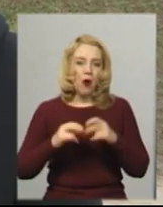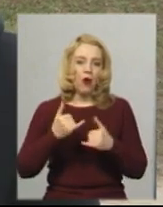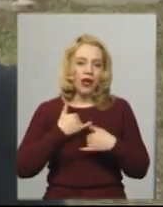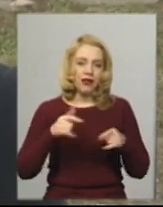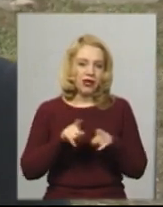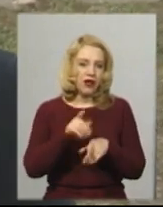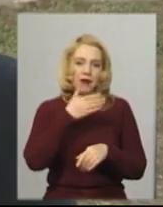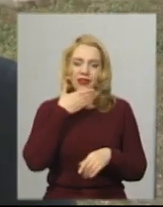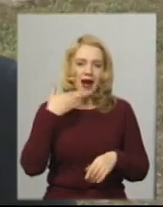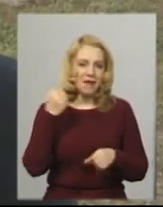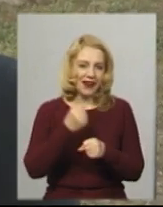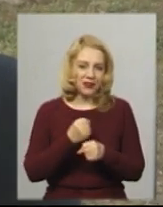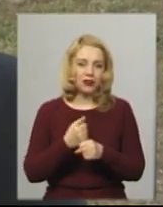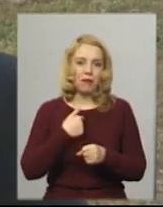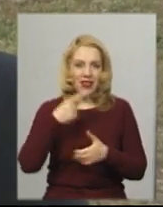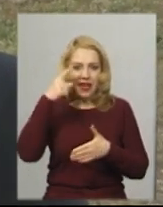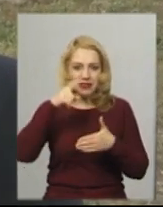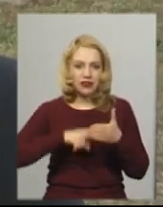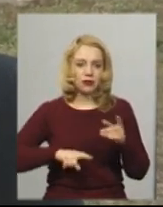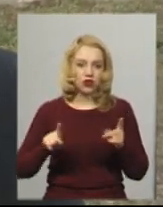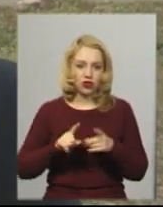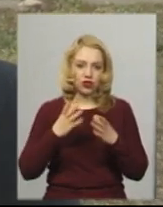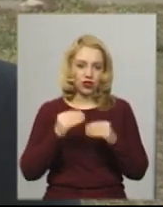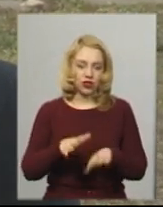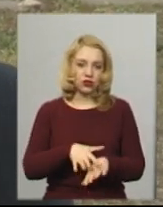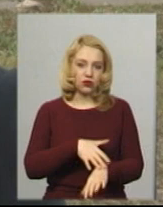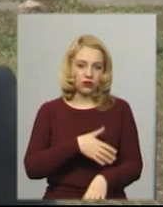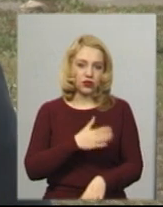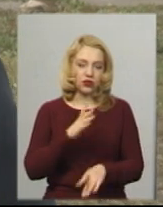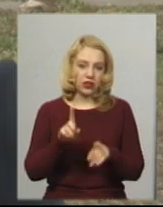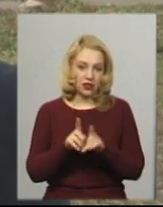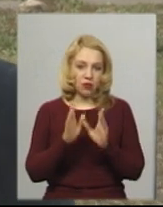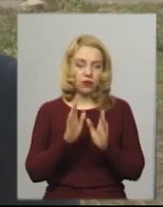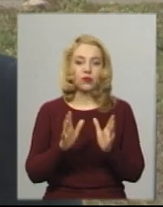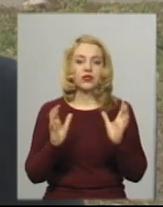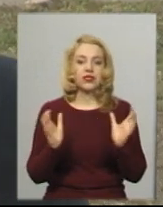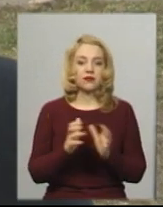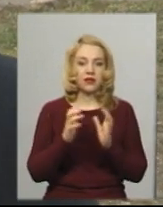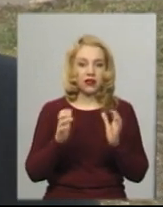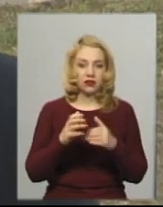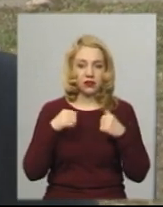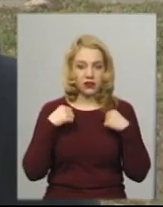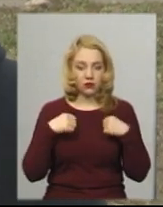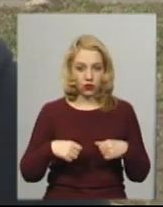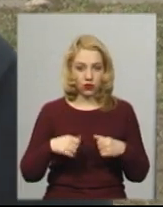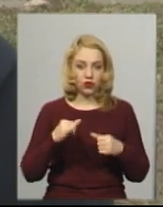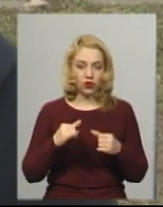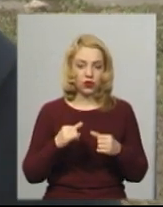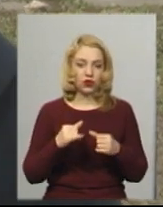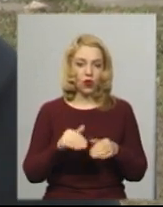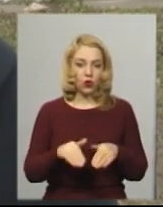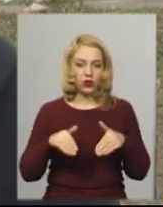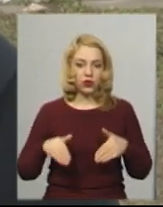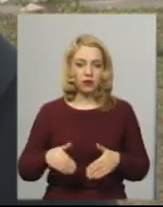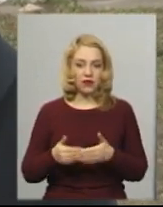само не працює. Ми сподіваємося, що вони ще й довше будуть так само зберігати спокій і утримуватися